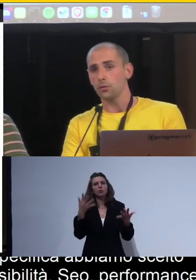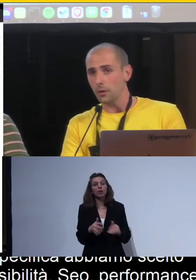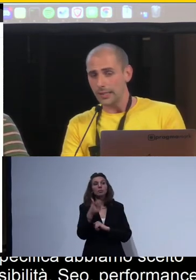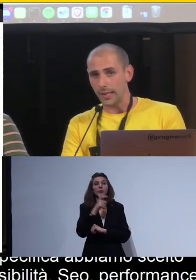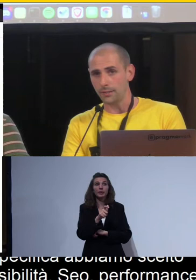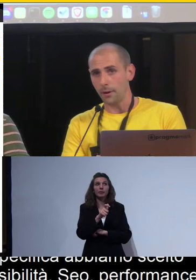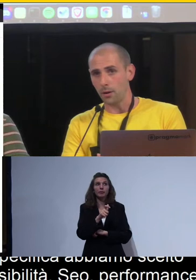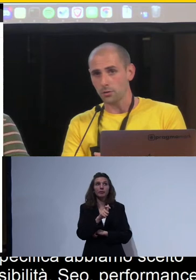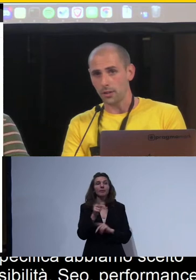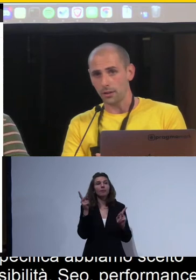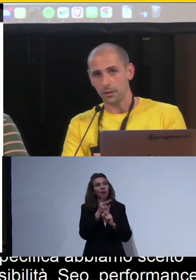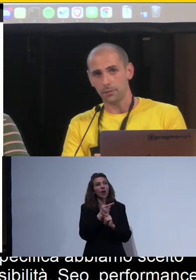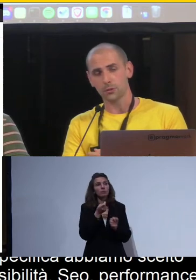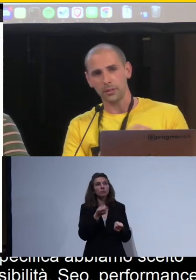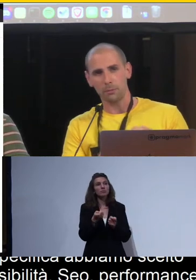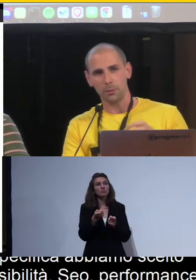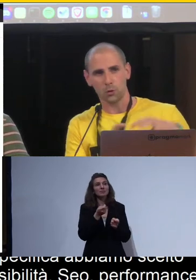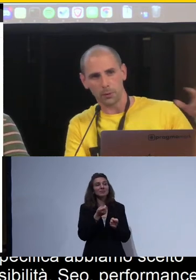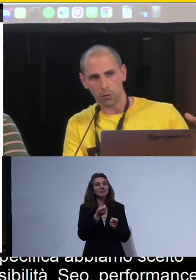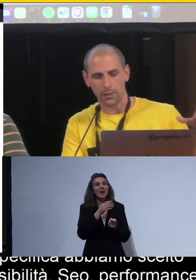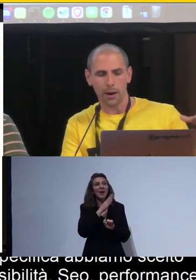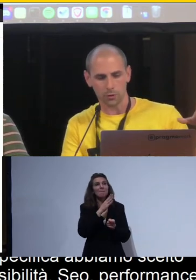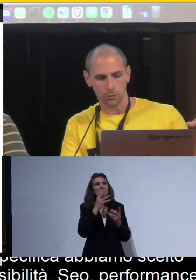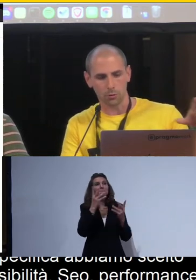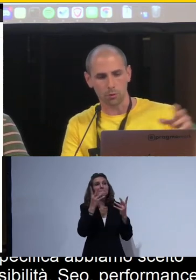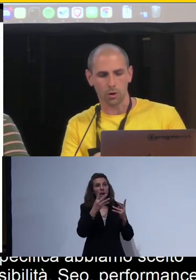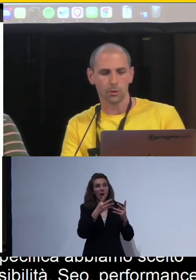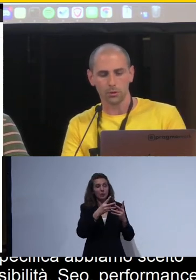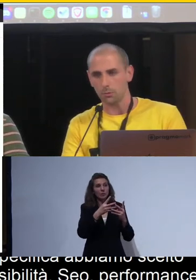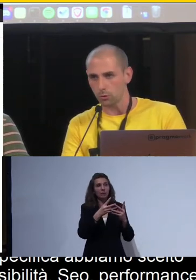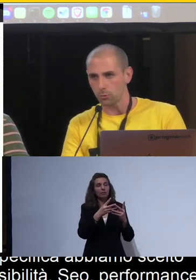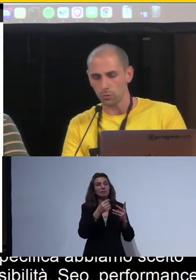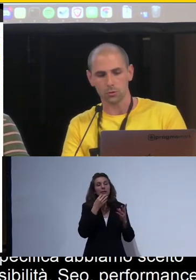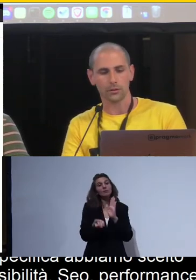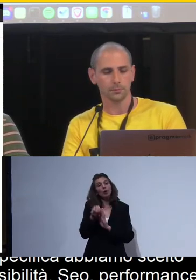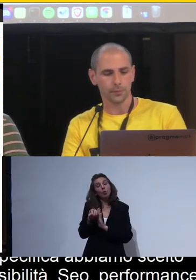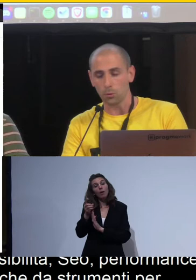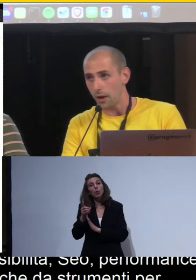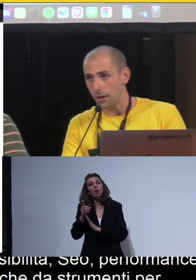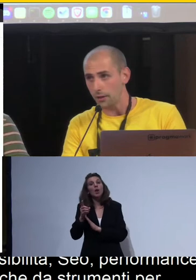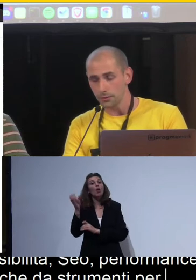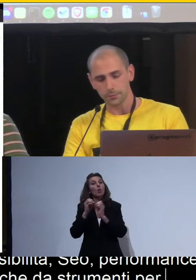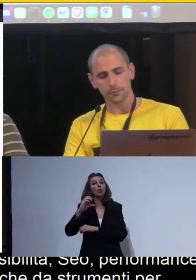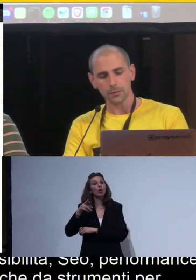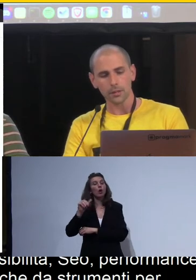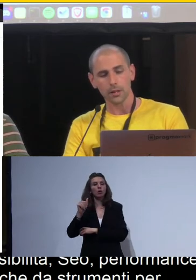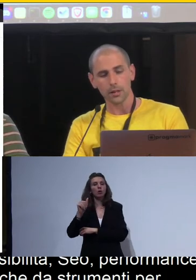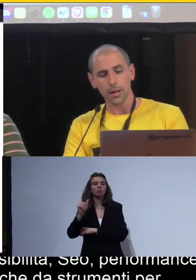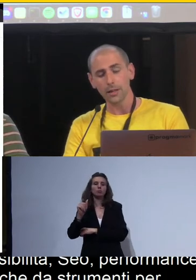comando che da browser, da strumenti per sviluppatore del browser di Google Chrome, quindi molto molto usato, molto valido,